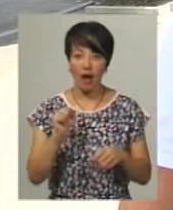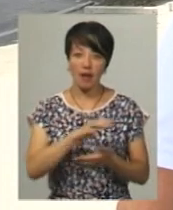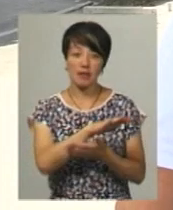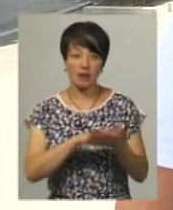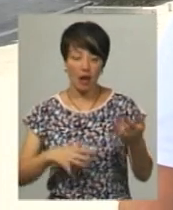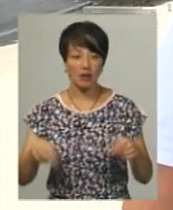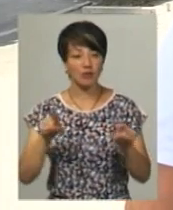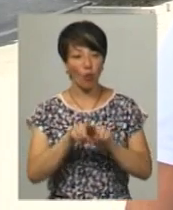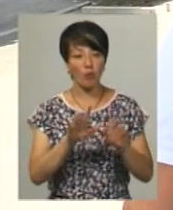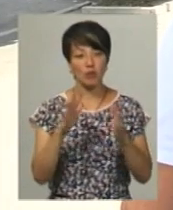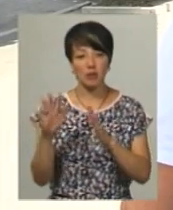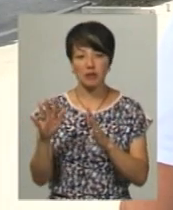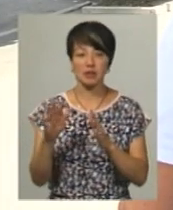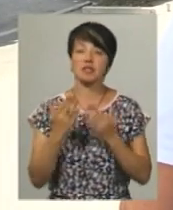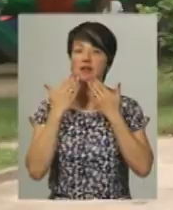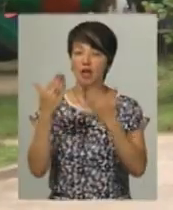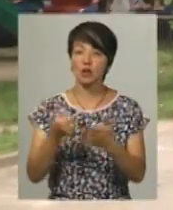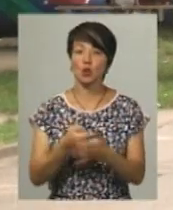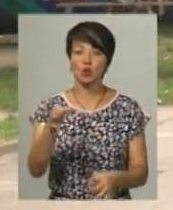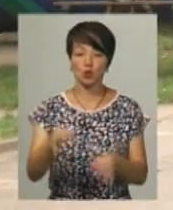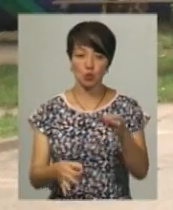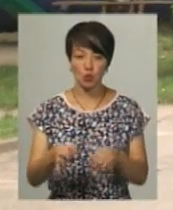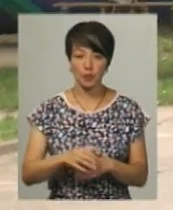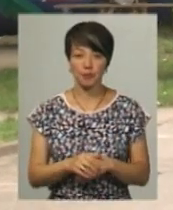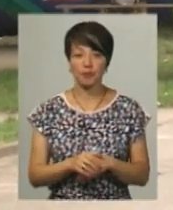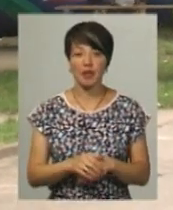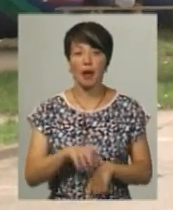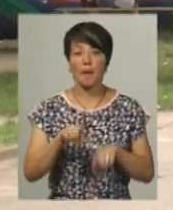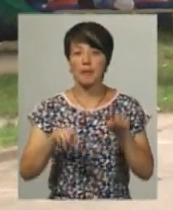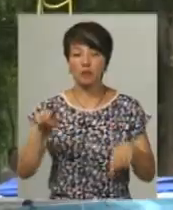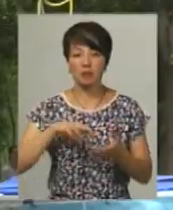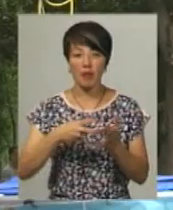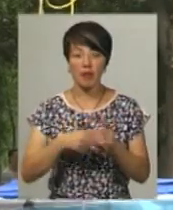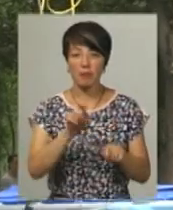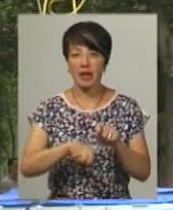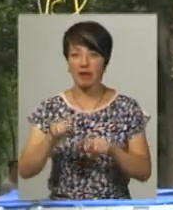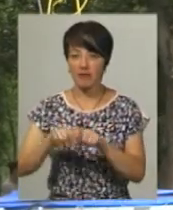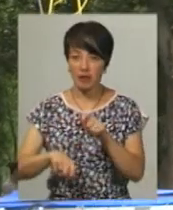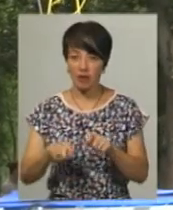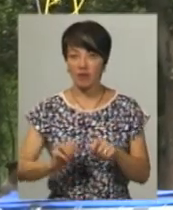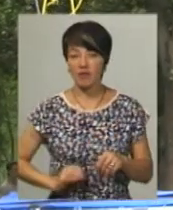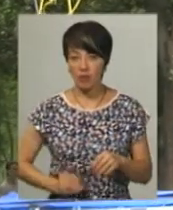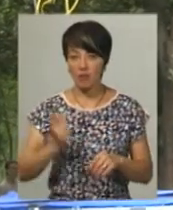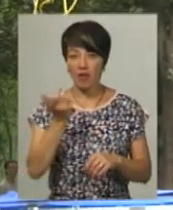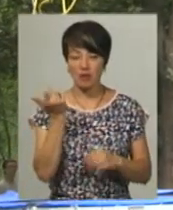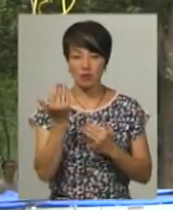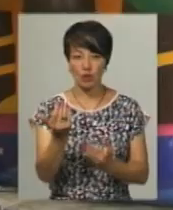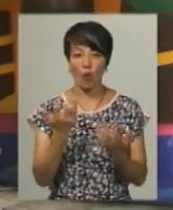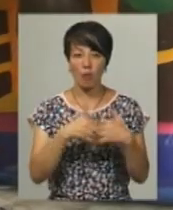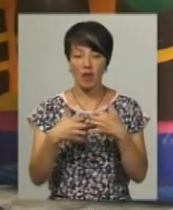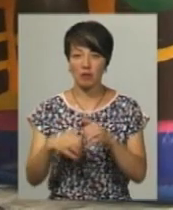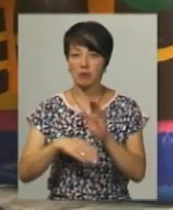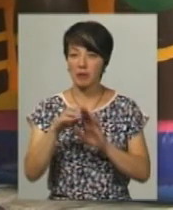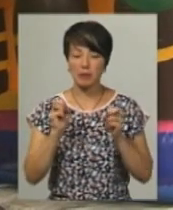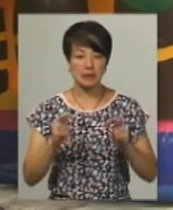далі вже в такому випадку звертатися до суду. Періодичність планових перевірок суб'єктів господарювання, у власності яких перебуває обладнання